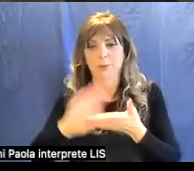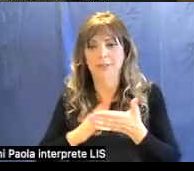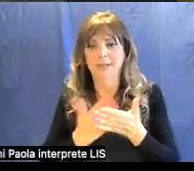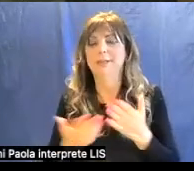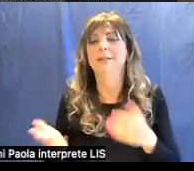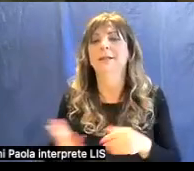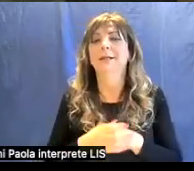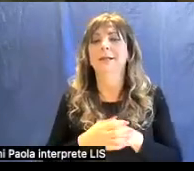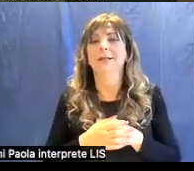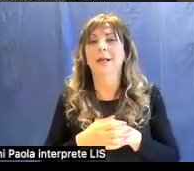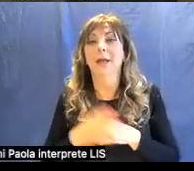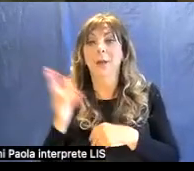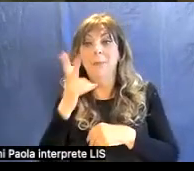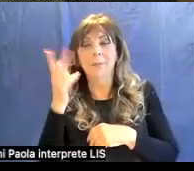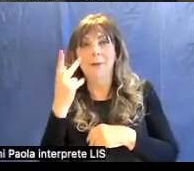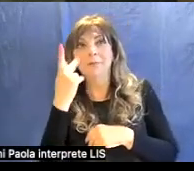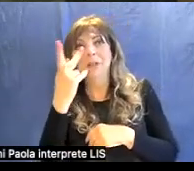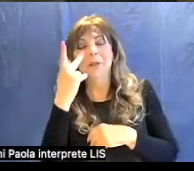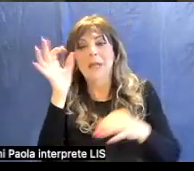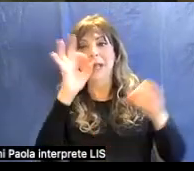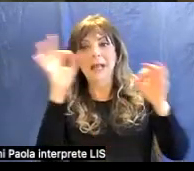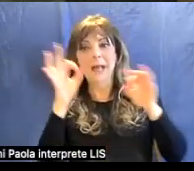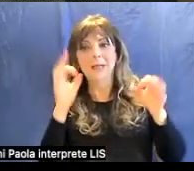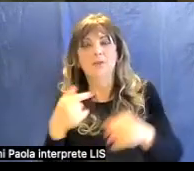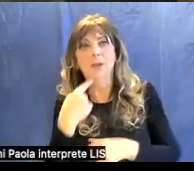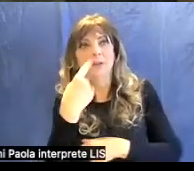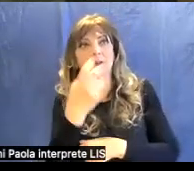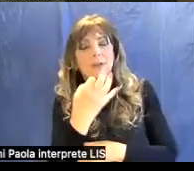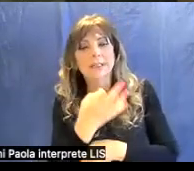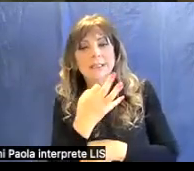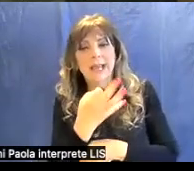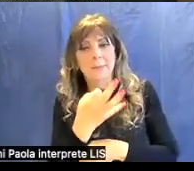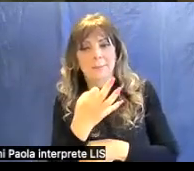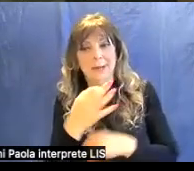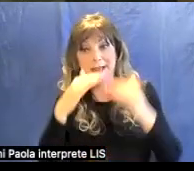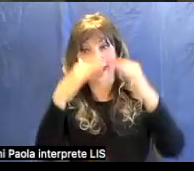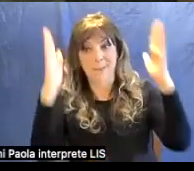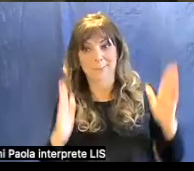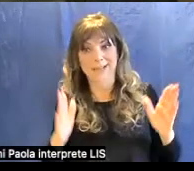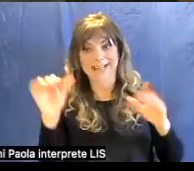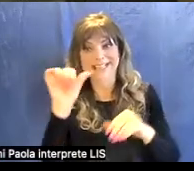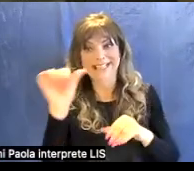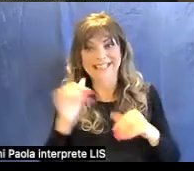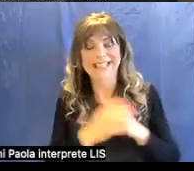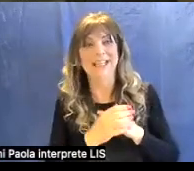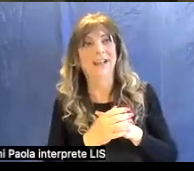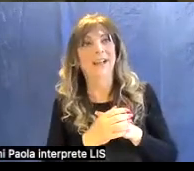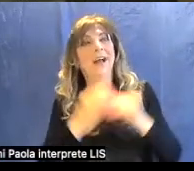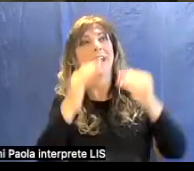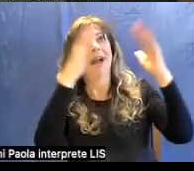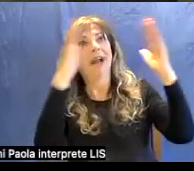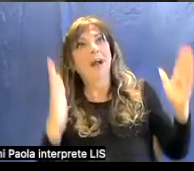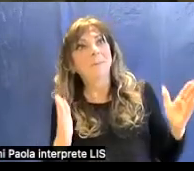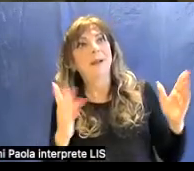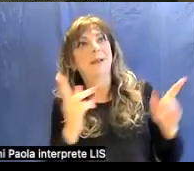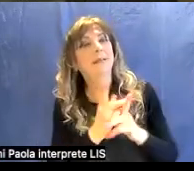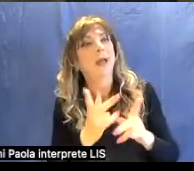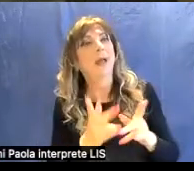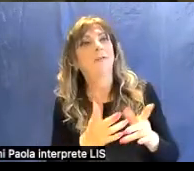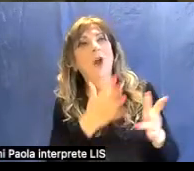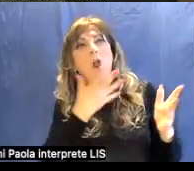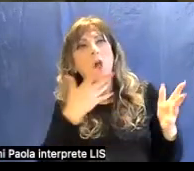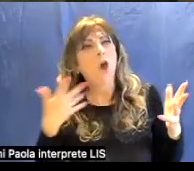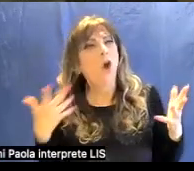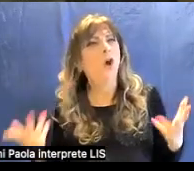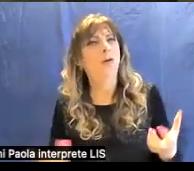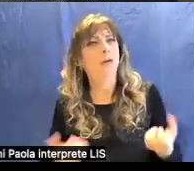Papa vedendo spesso Michelangelo gli diceva riguardo alla Cappella Sistina che la Cappella si arricchisca di colori e d'oro